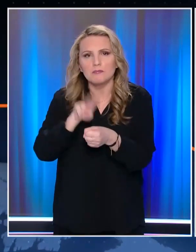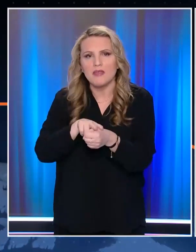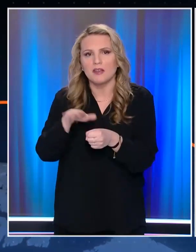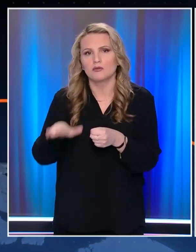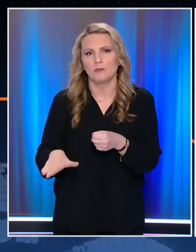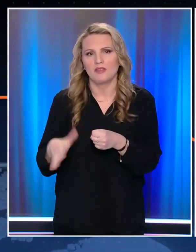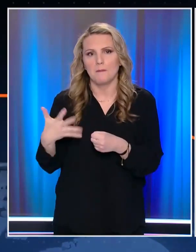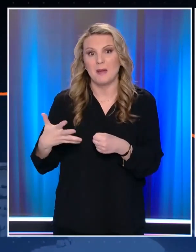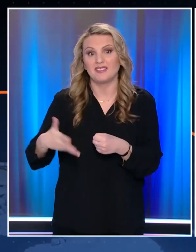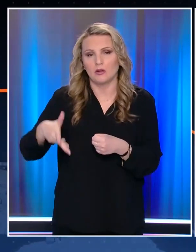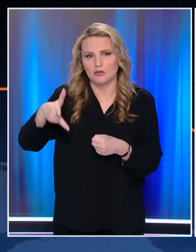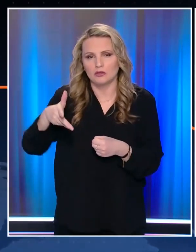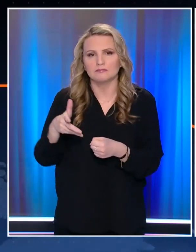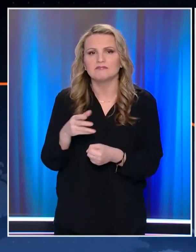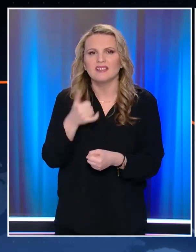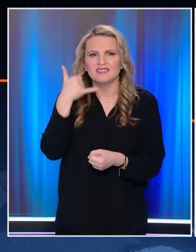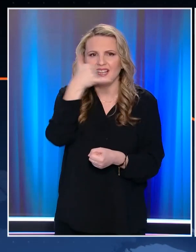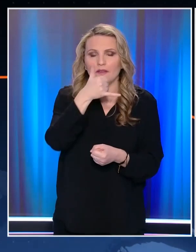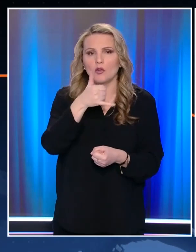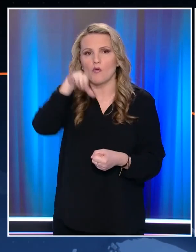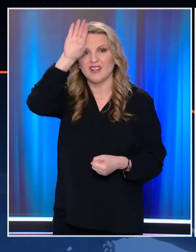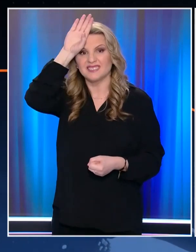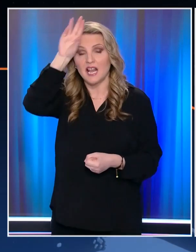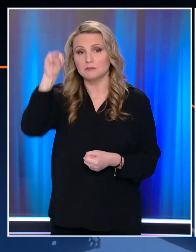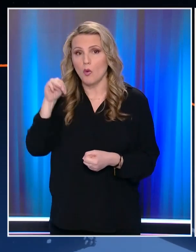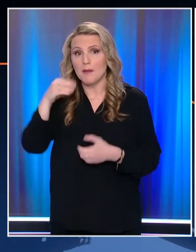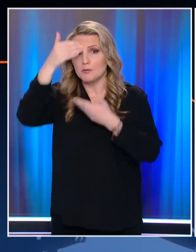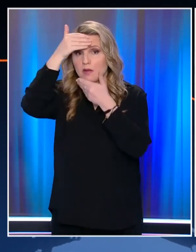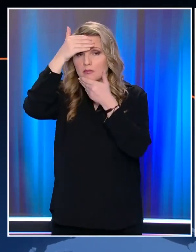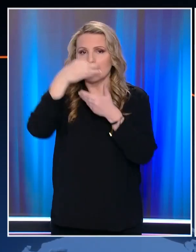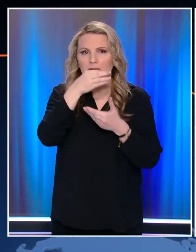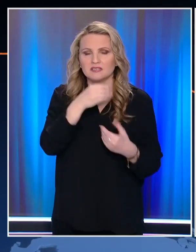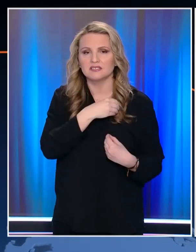του γιού τους Στο τηλέφωνο δέχτηκαν συλληπιτήρια Από τον βασιλιά Μοχάμεντ του Μαρόκου